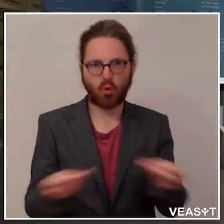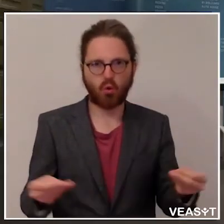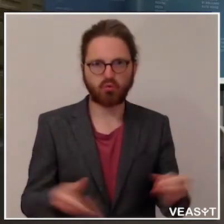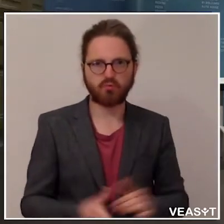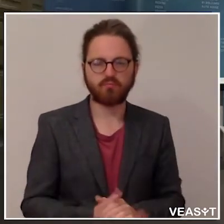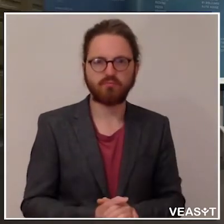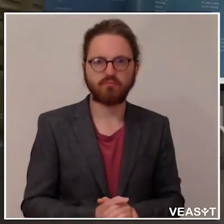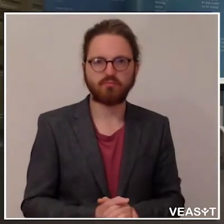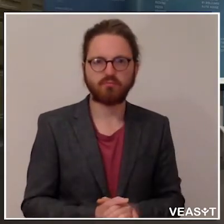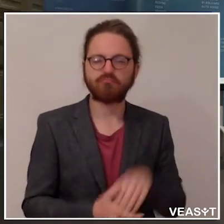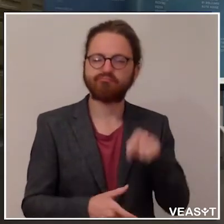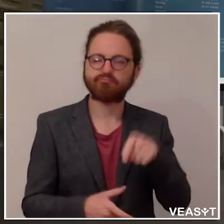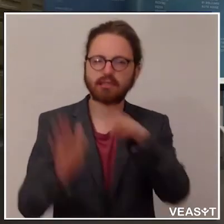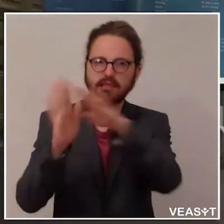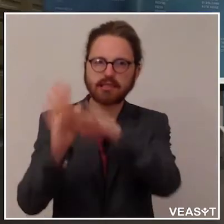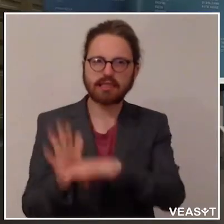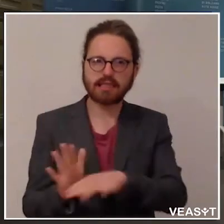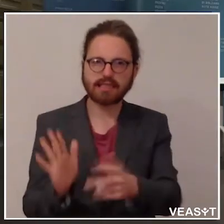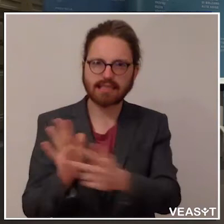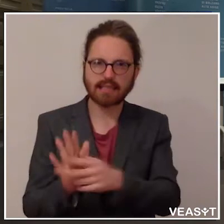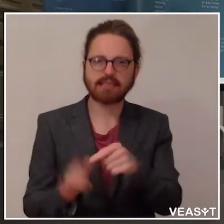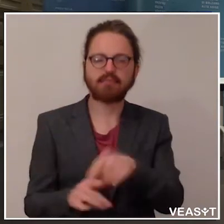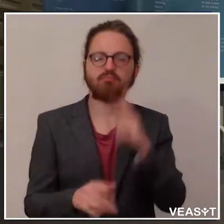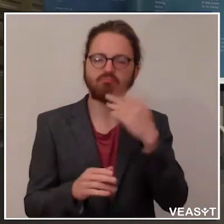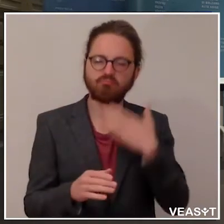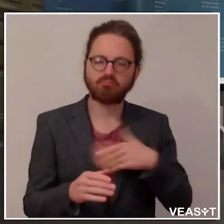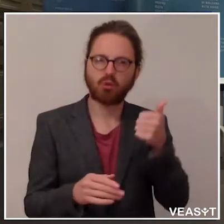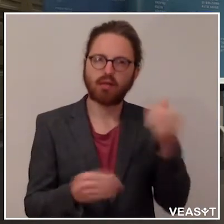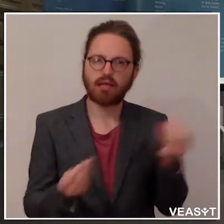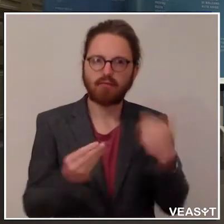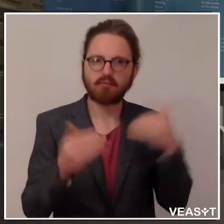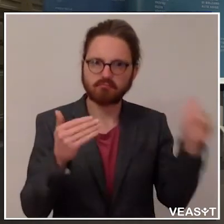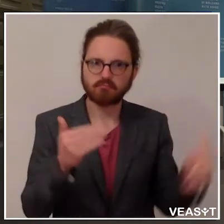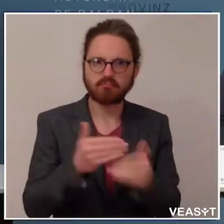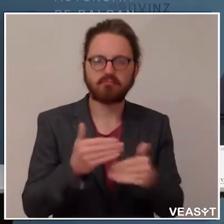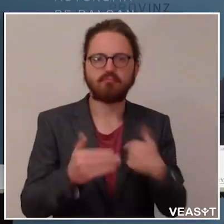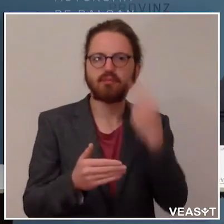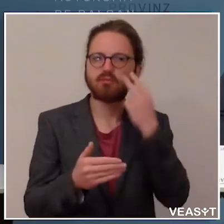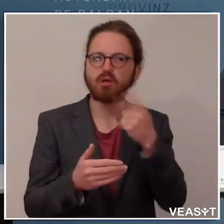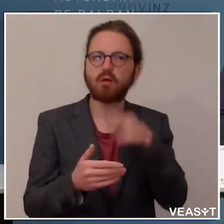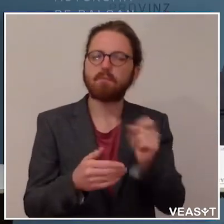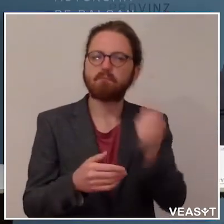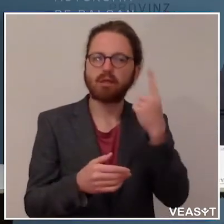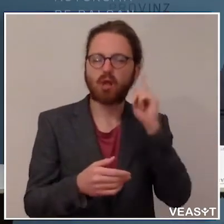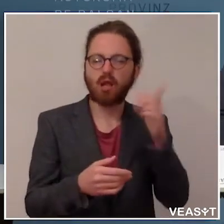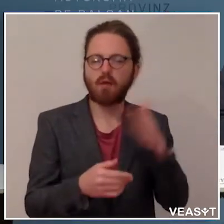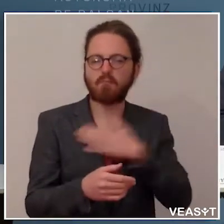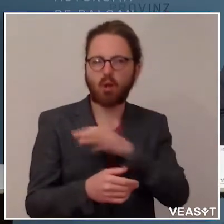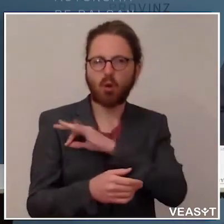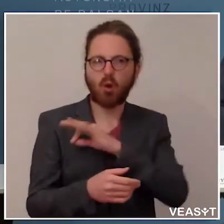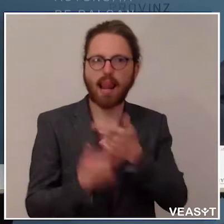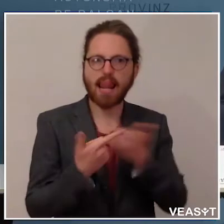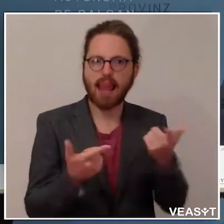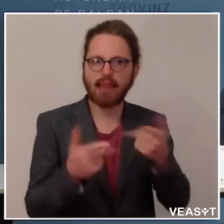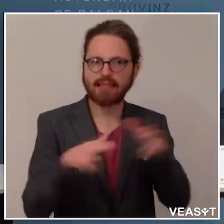Es hat dieses Gesetz, das darf ich jetzt noch hinzufügen, ich blicke im Besonderen auch zu meinen beiden Kollegen in der Landesregierung, zu meinen beiden